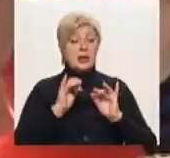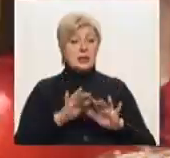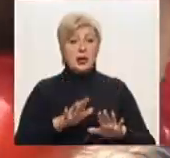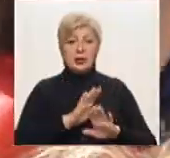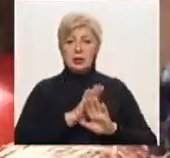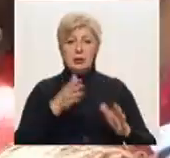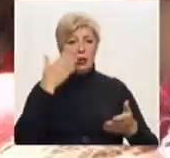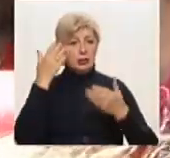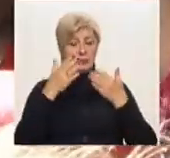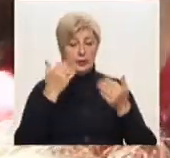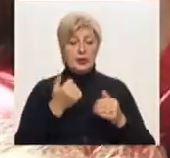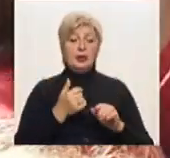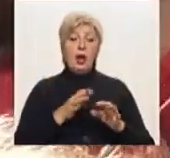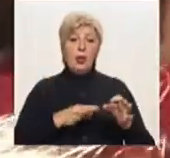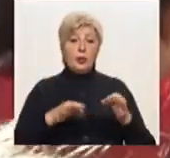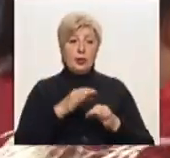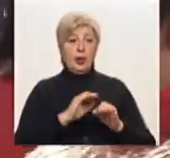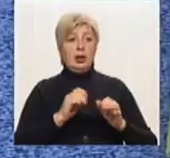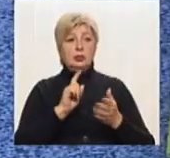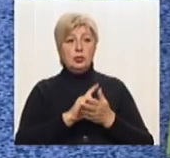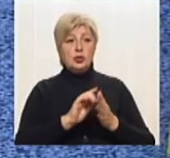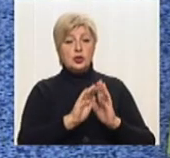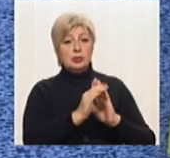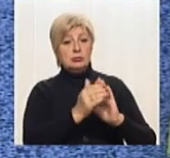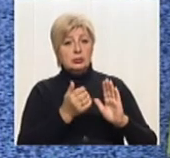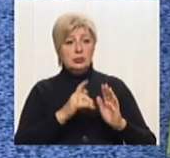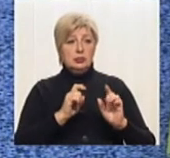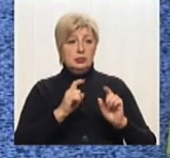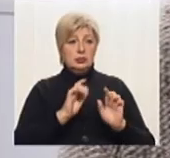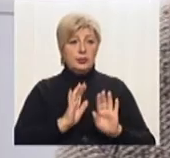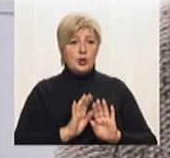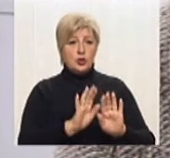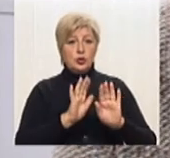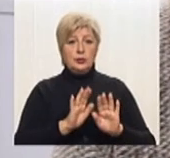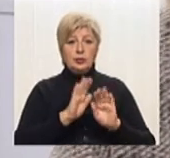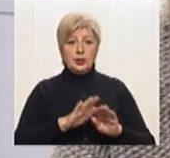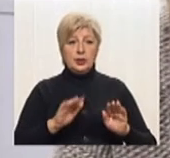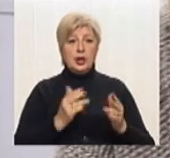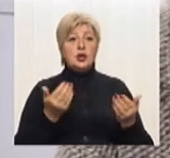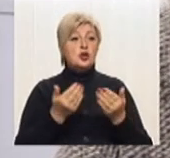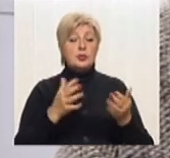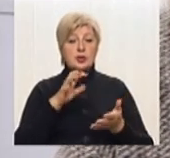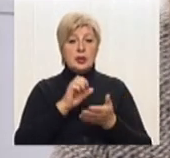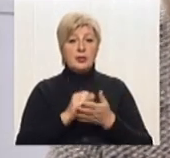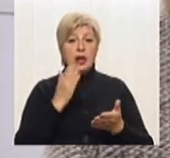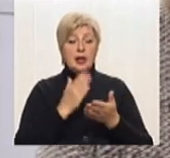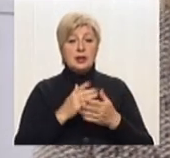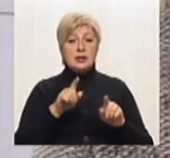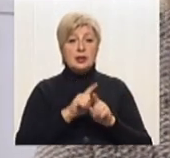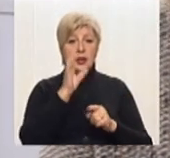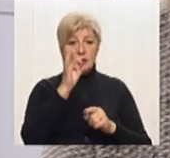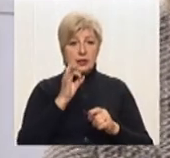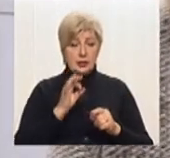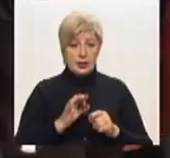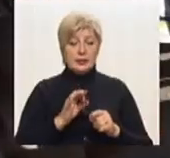покликаний спонукати дітей робити свідомий вибір, чим займатися, зазначила Тетяна. Є така статистика, що 52% людей,